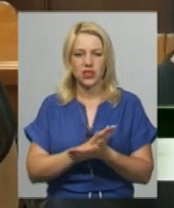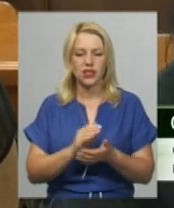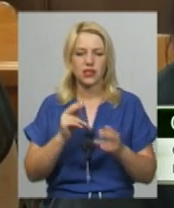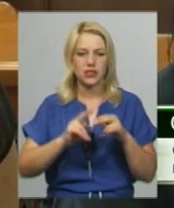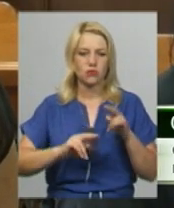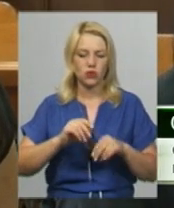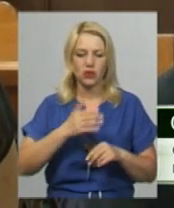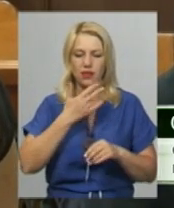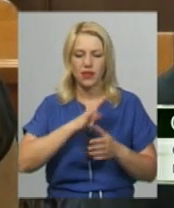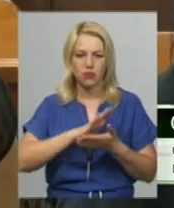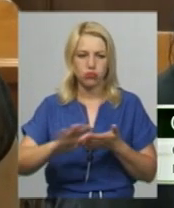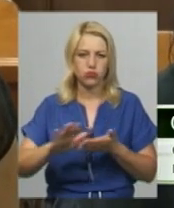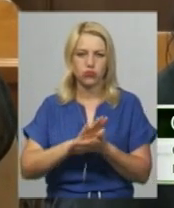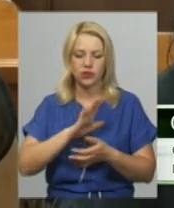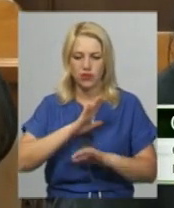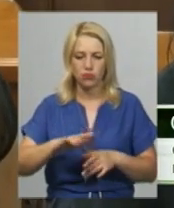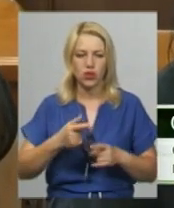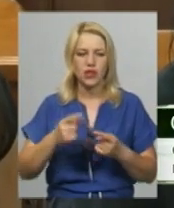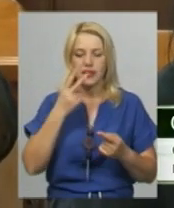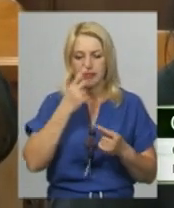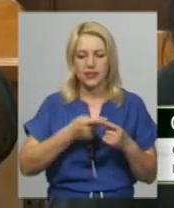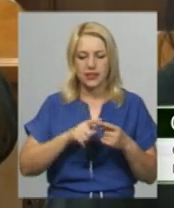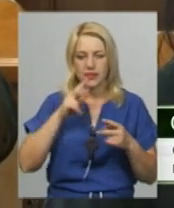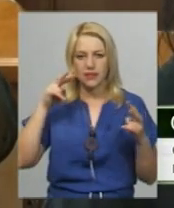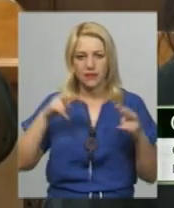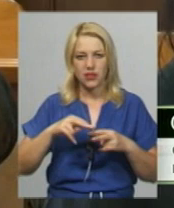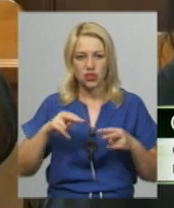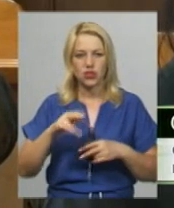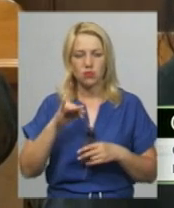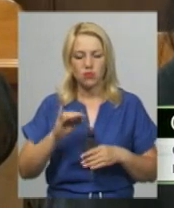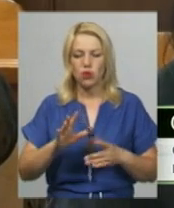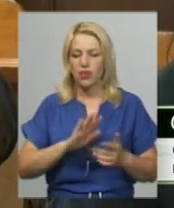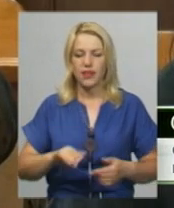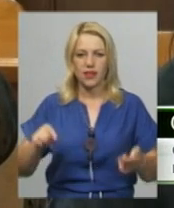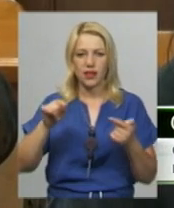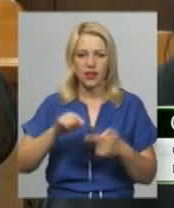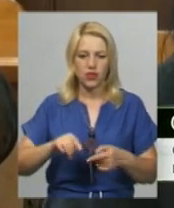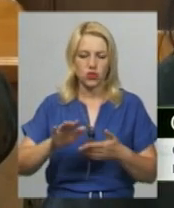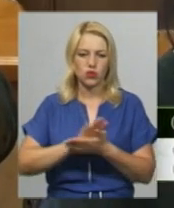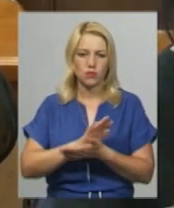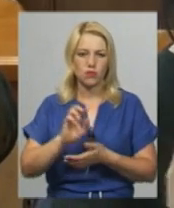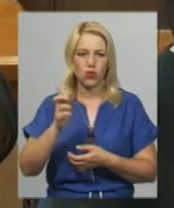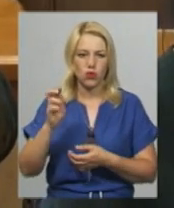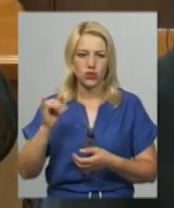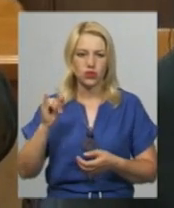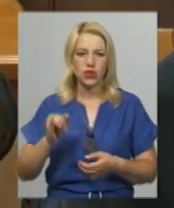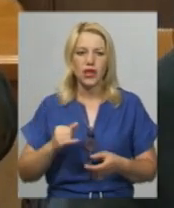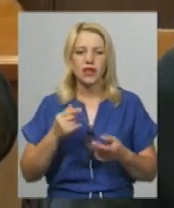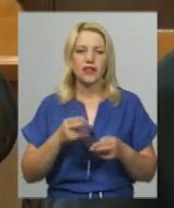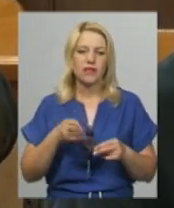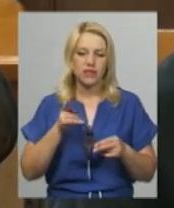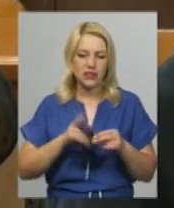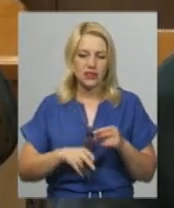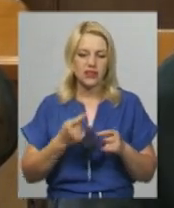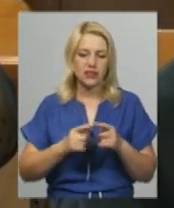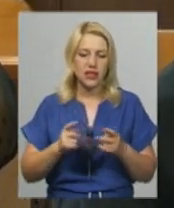ставку, що свідчить про неналежну очистку, біологічну очистку. І в кінці кінців це